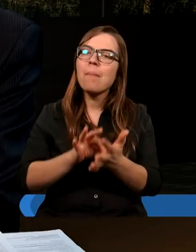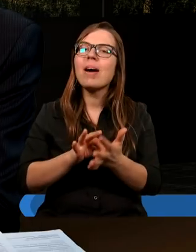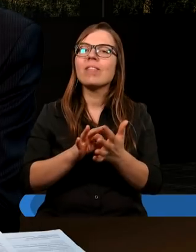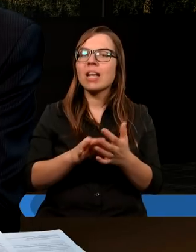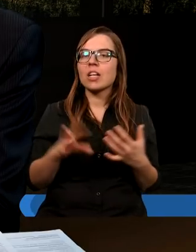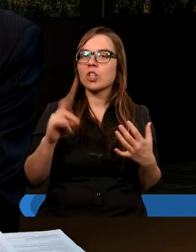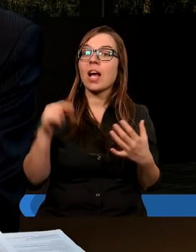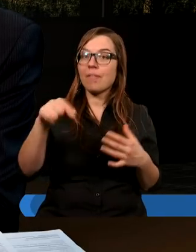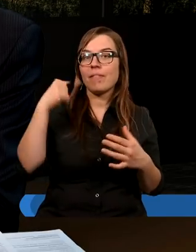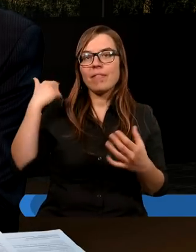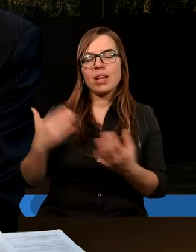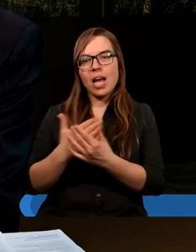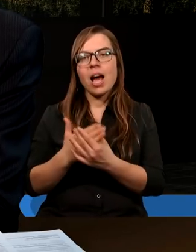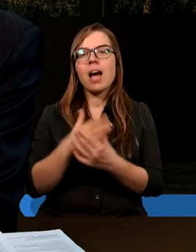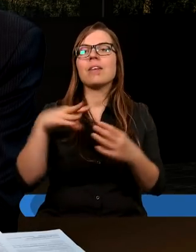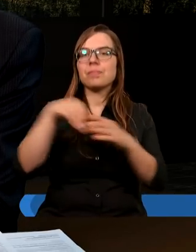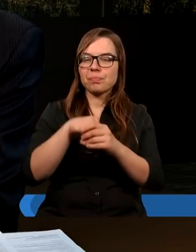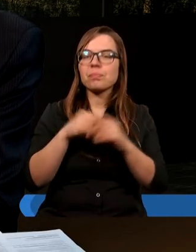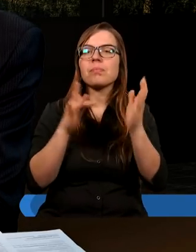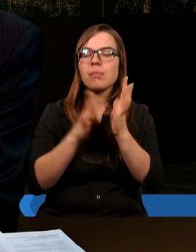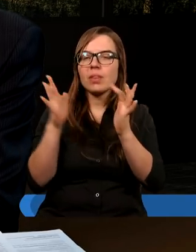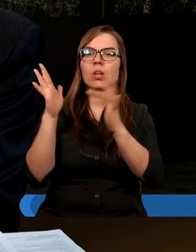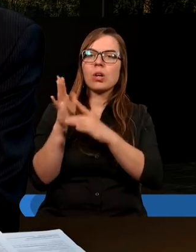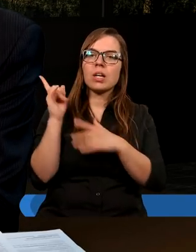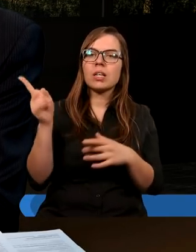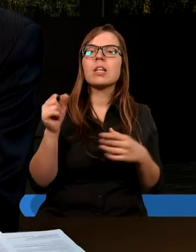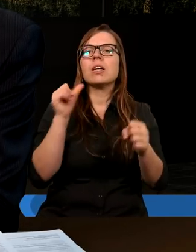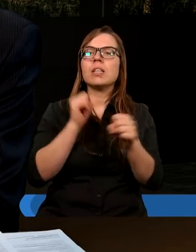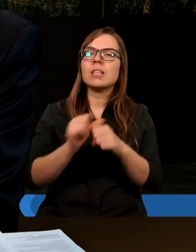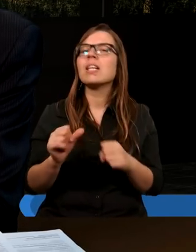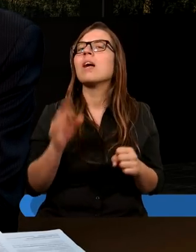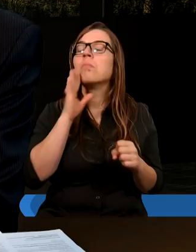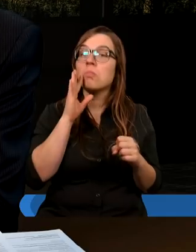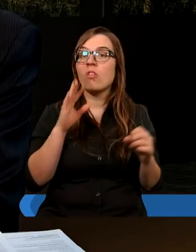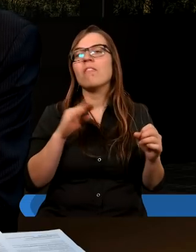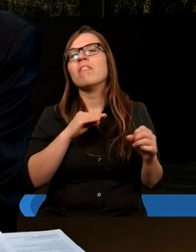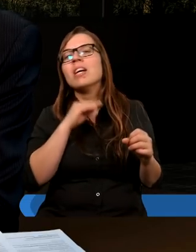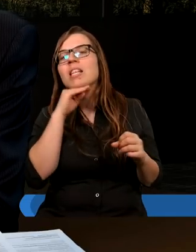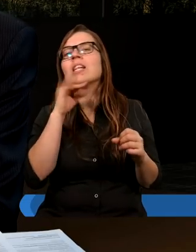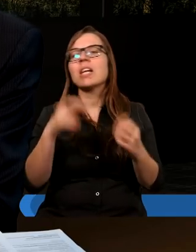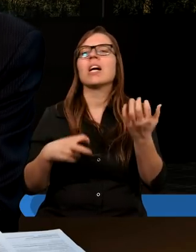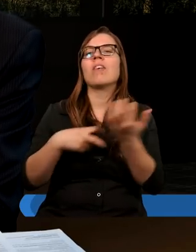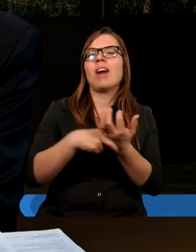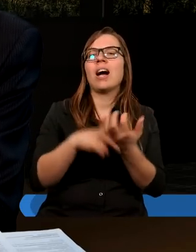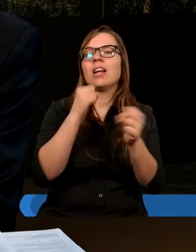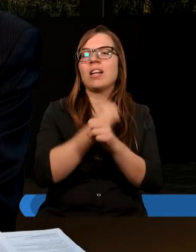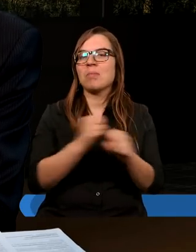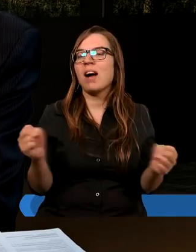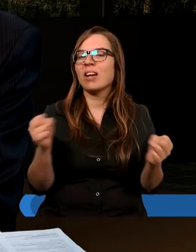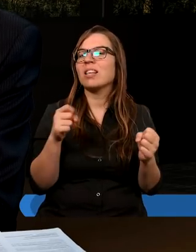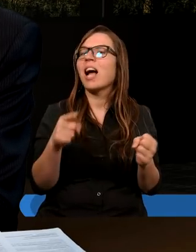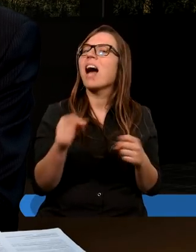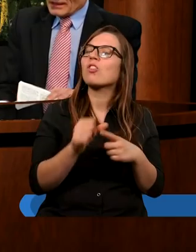że wiara w Jezusa jest wystarczająca i jest gwarancją zbawienia.